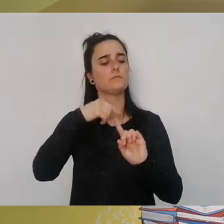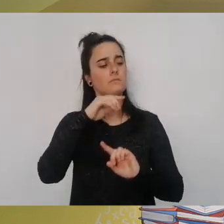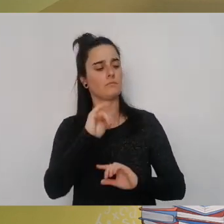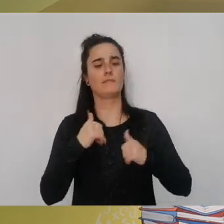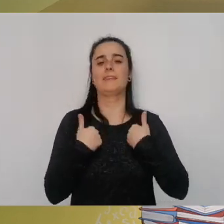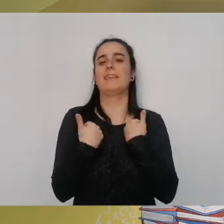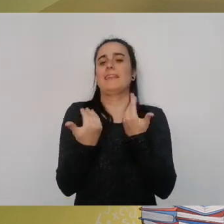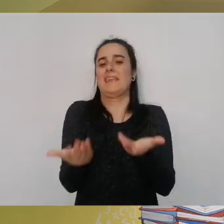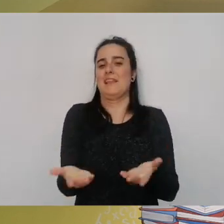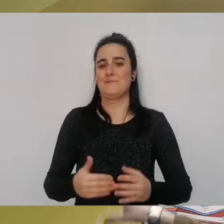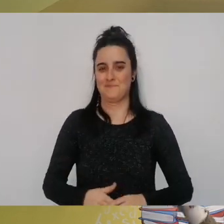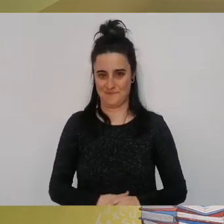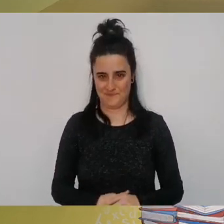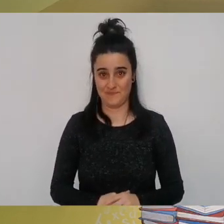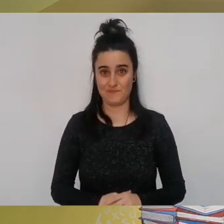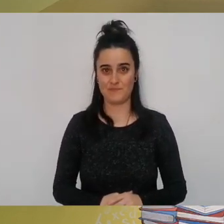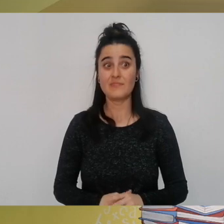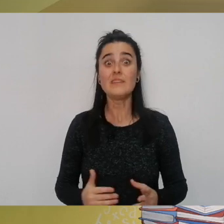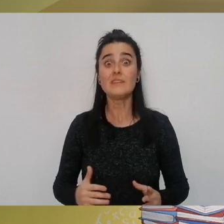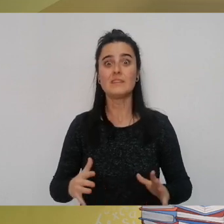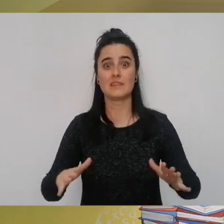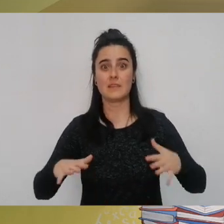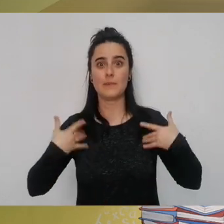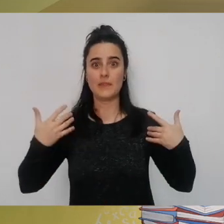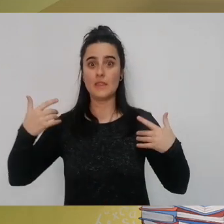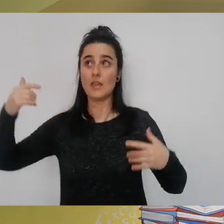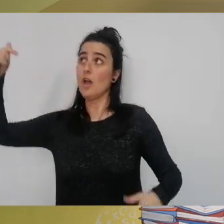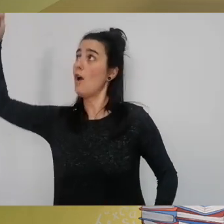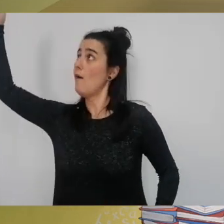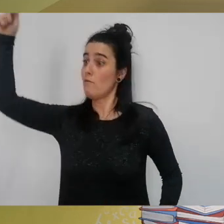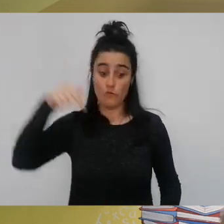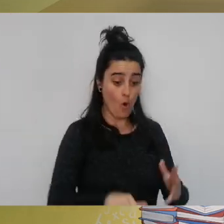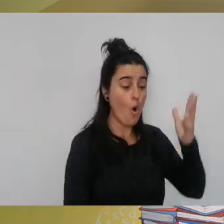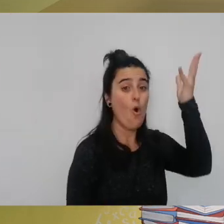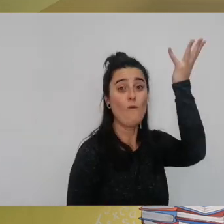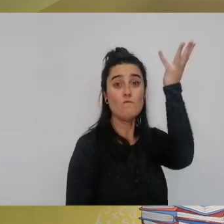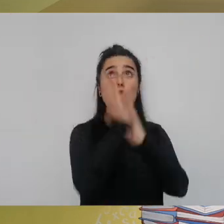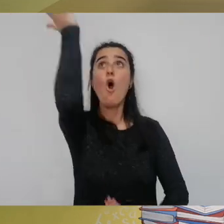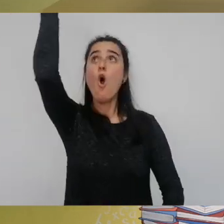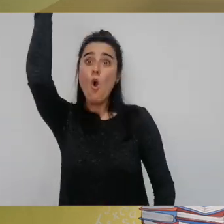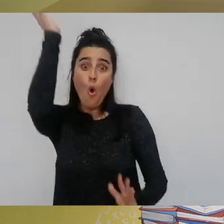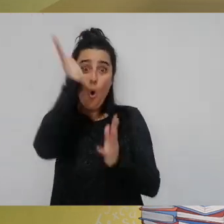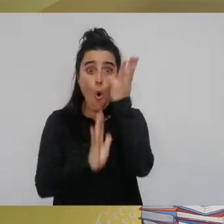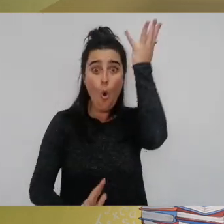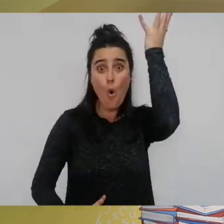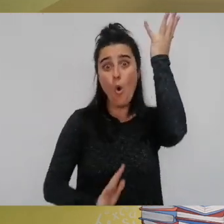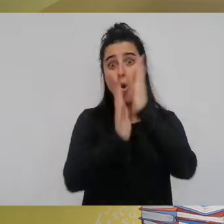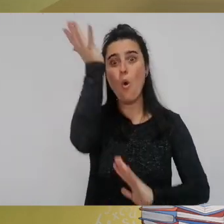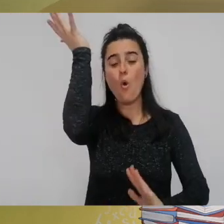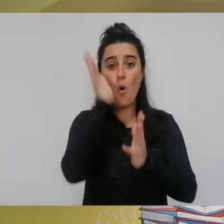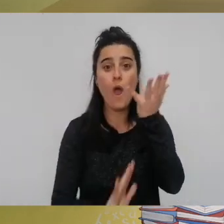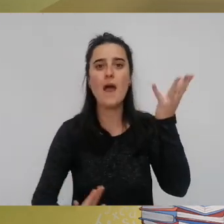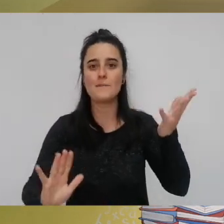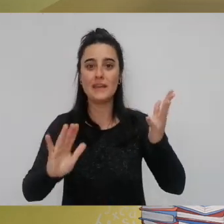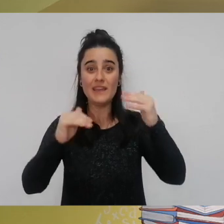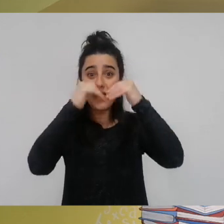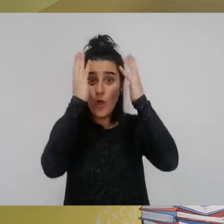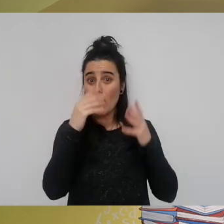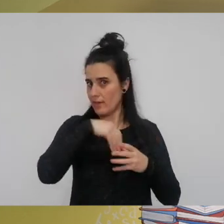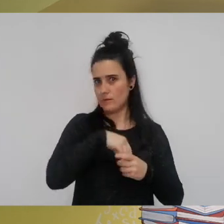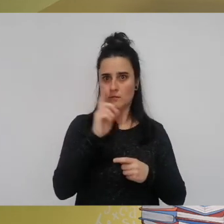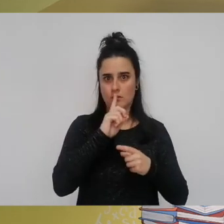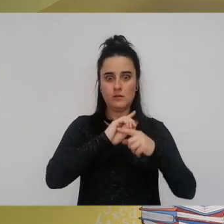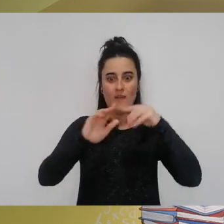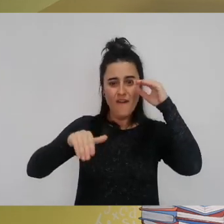duena alakoan su herraldoi bat sortu zuen baina ezko bazulo